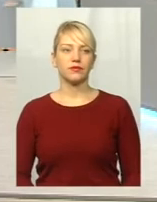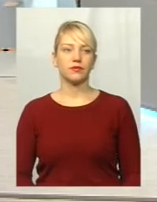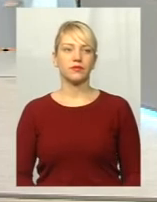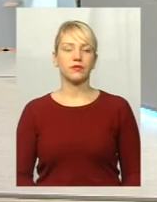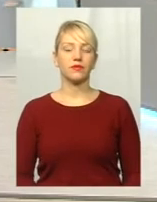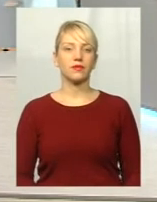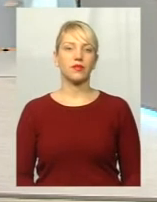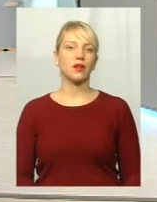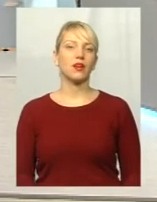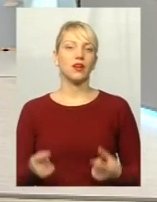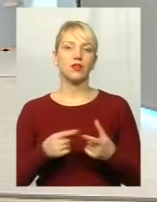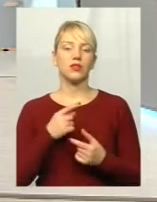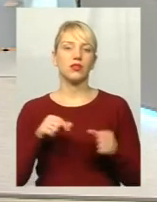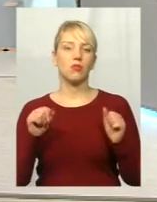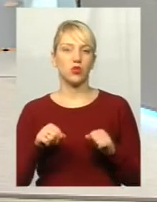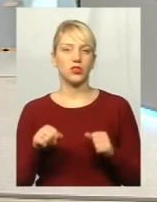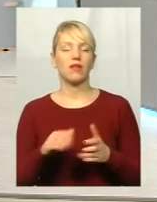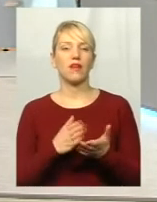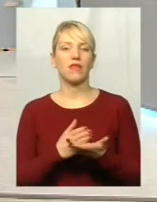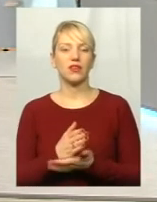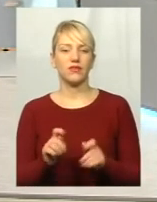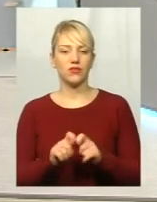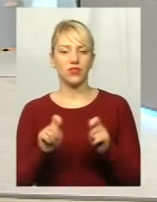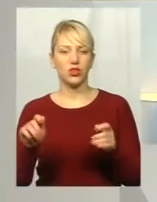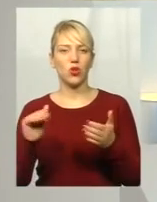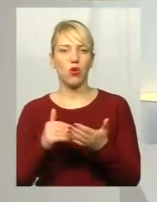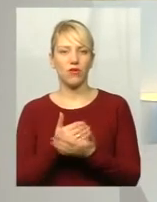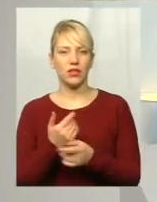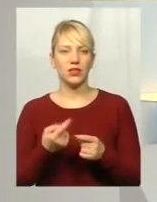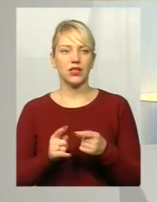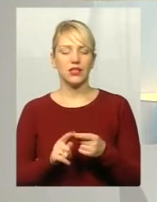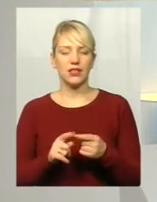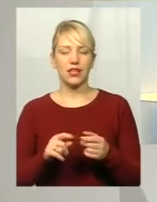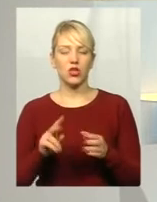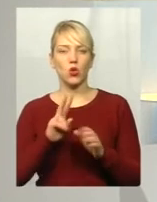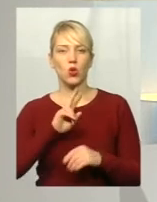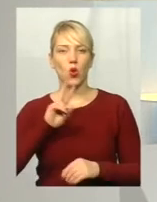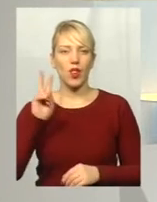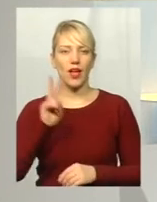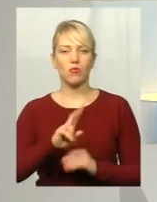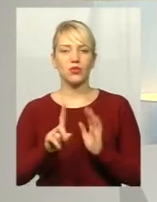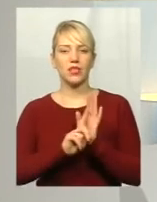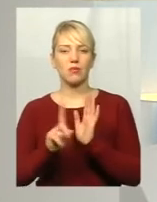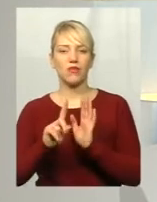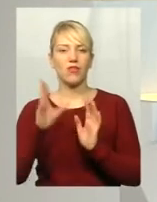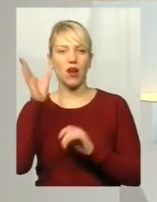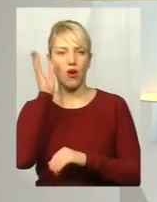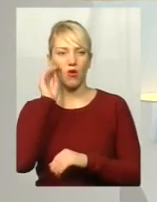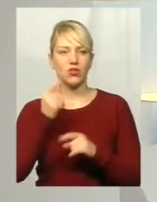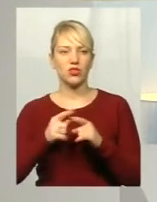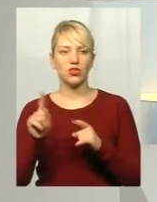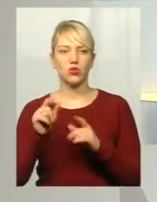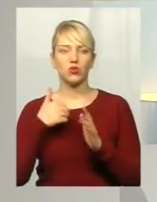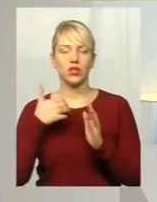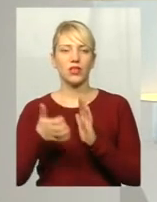Чи можливі варіанти відкриття все ж таки, відновлення оцих тролейбусних маршрутів, враховуючи те, що в нас не вистачає водіїв,